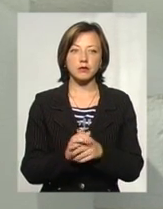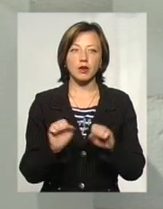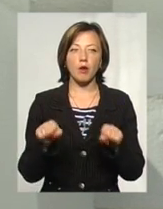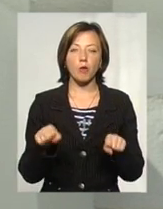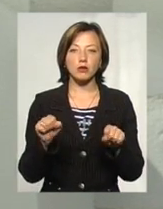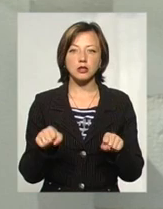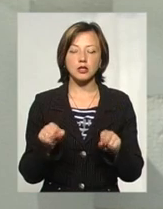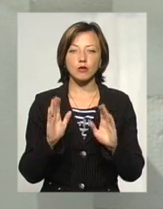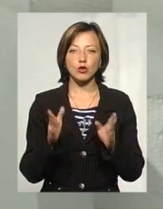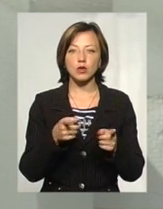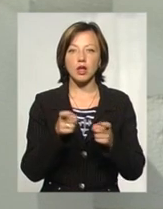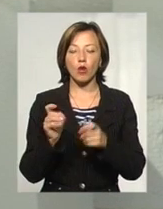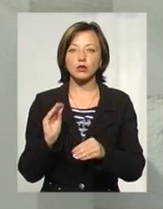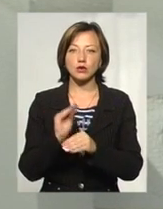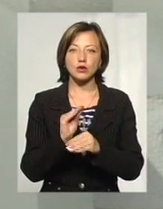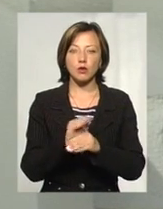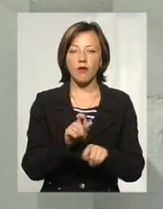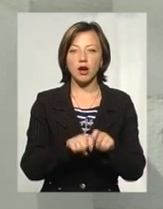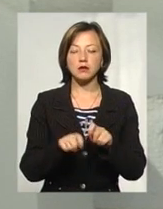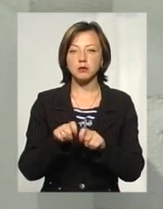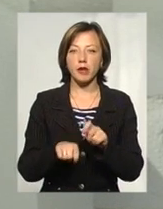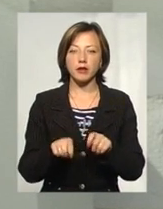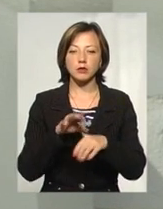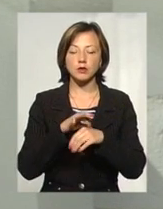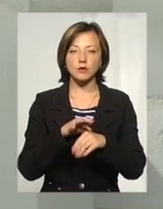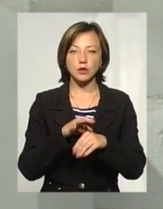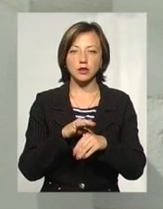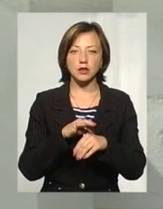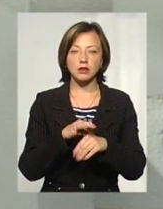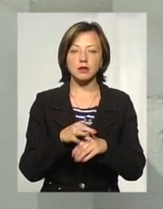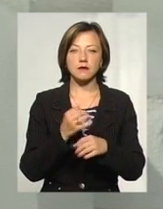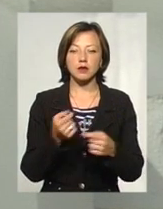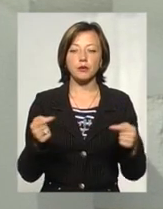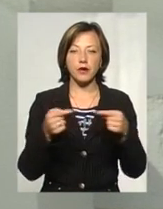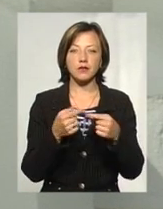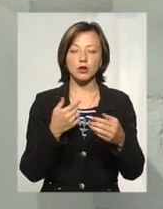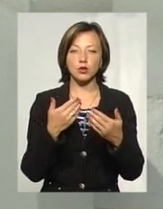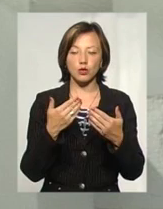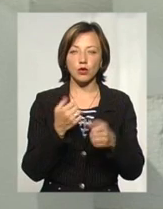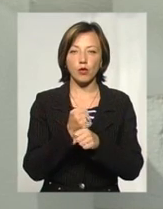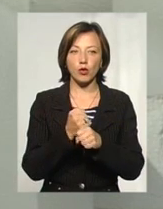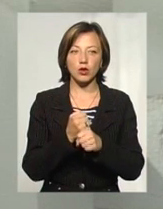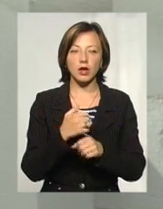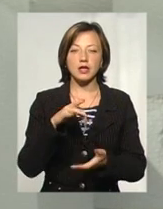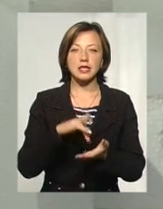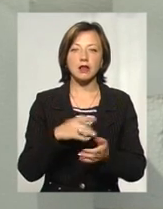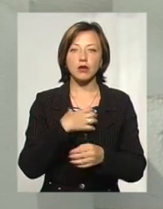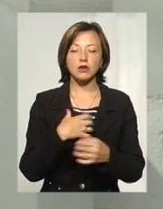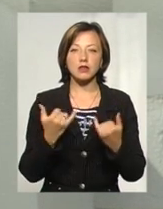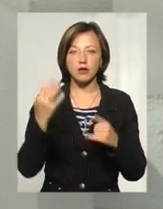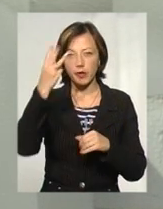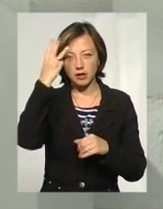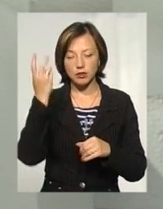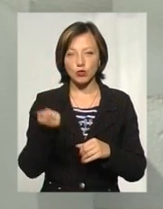залучені додаткові експерти для того, щоб проводити з ним відповідну роботу. Центр актуальний, тому що зараз в